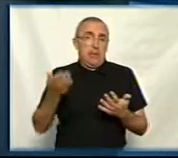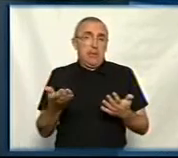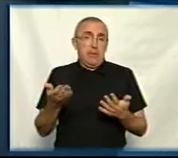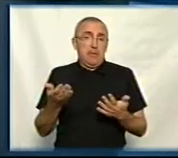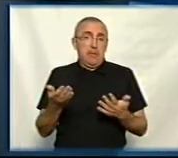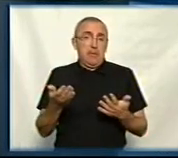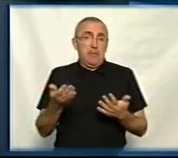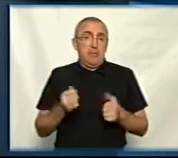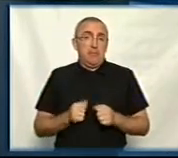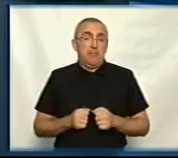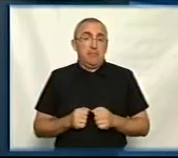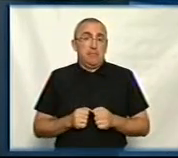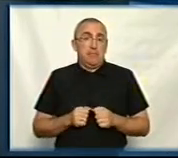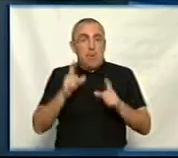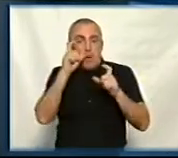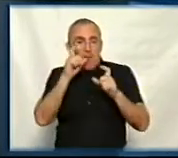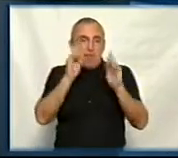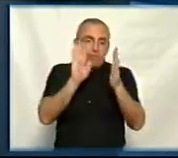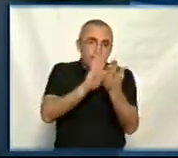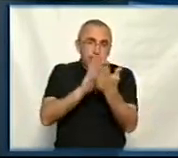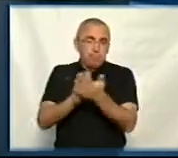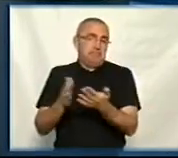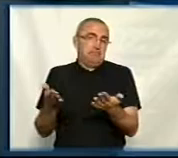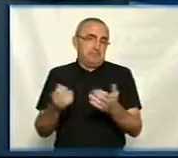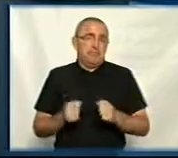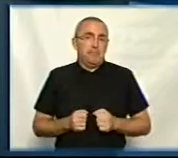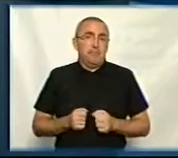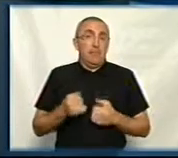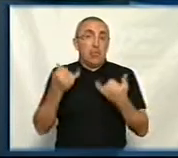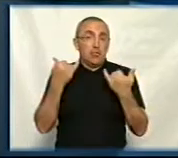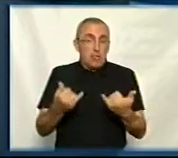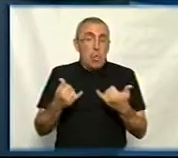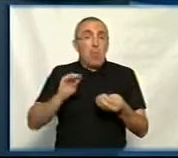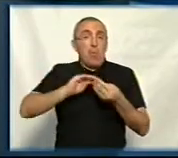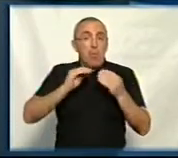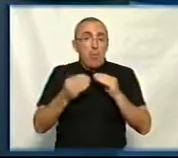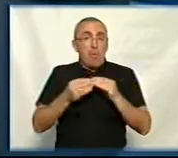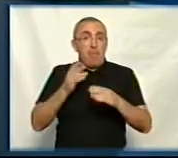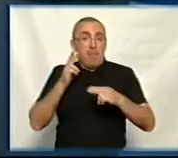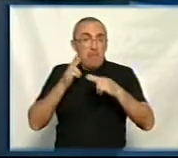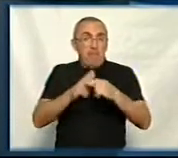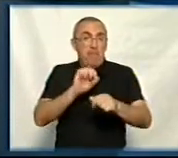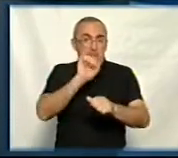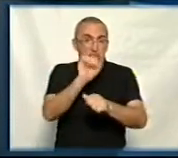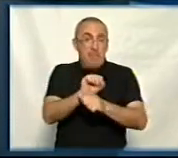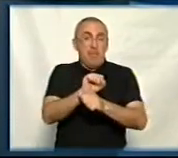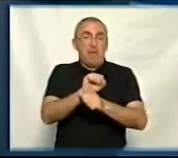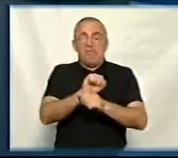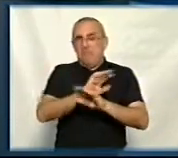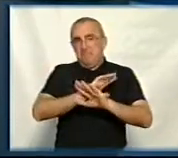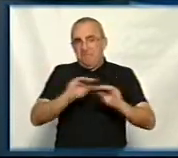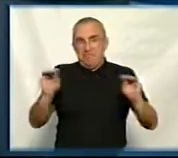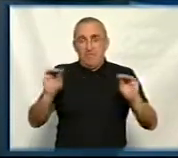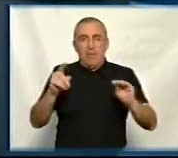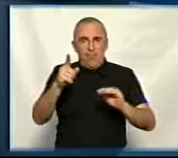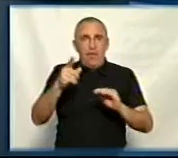картинками. Так, далі. Отже, сьогодні проблема з мораторієм у нас вичерпана. Ви